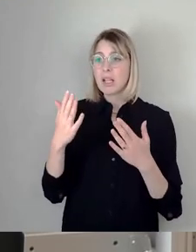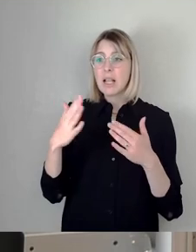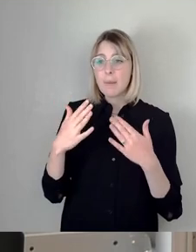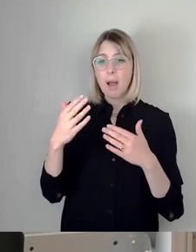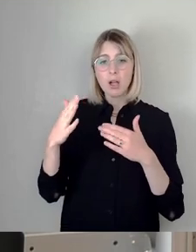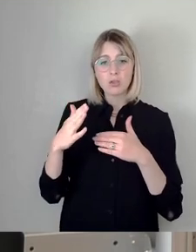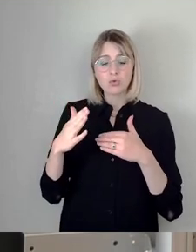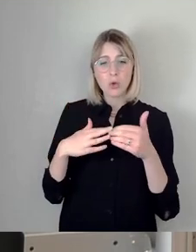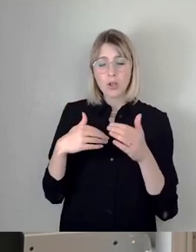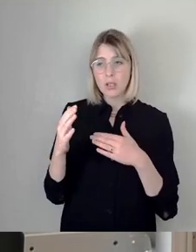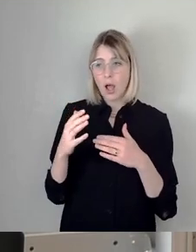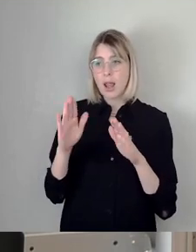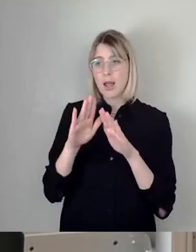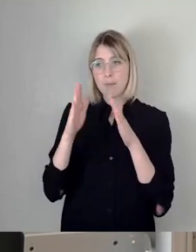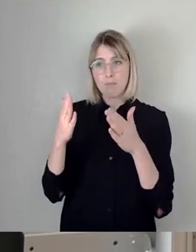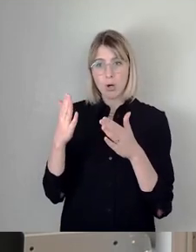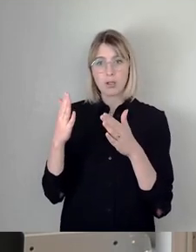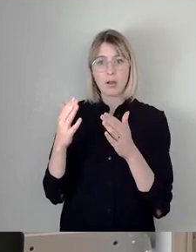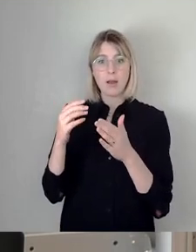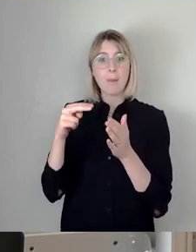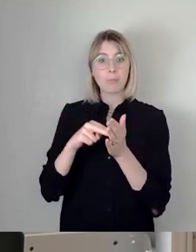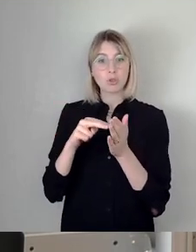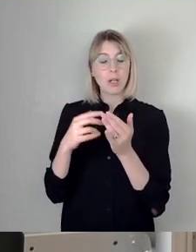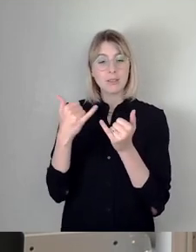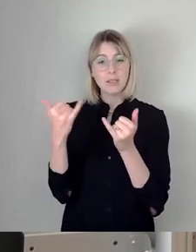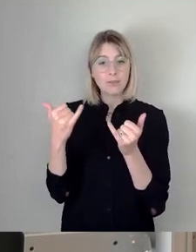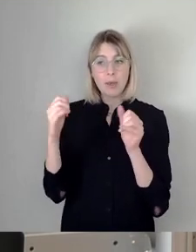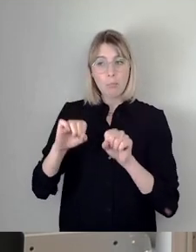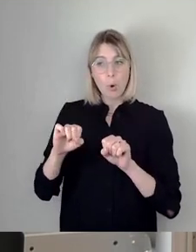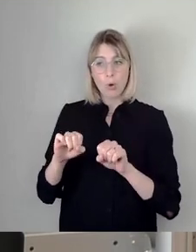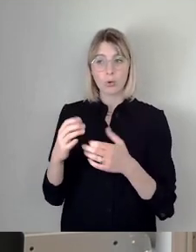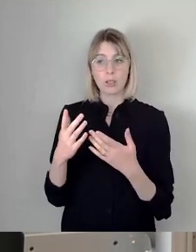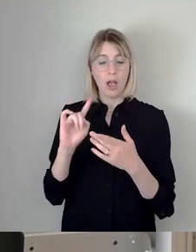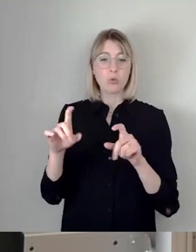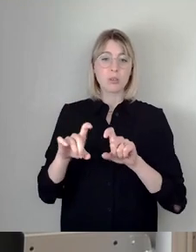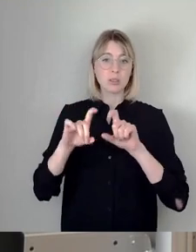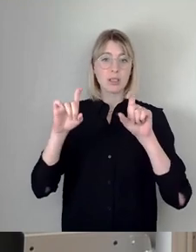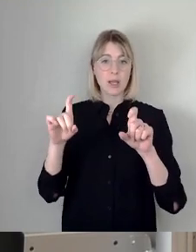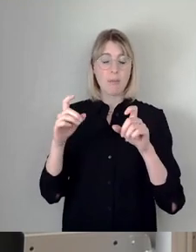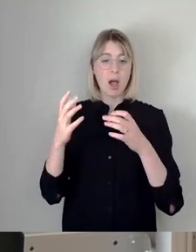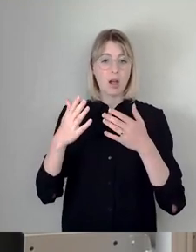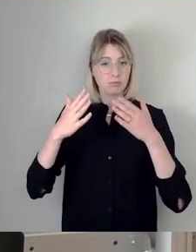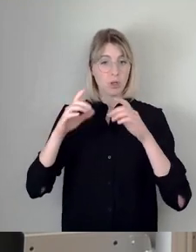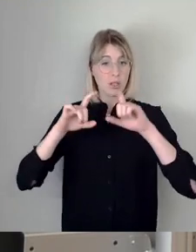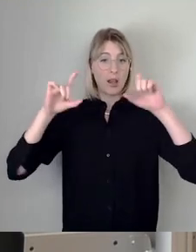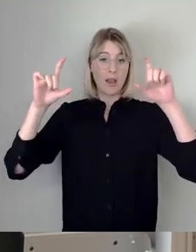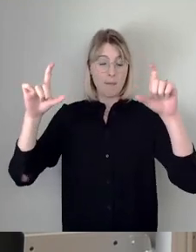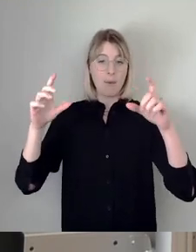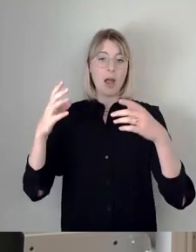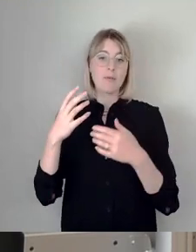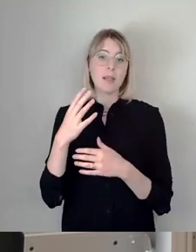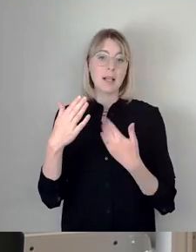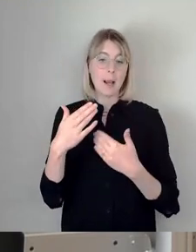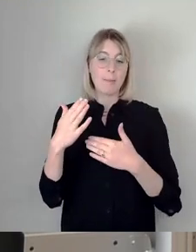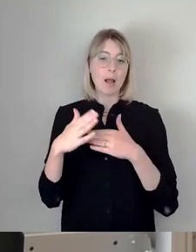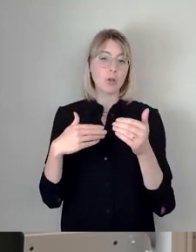Gebäudebestand, und das ist ja ein wesentliches Thema bei der Klimaneutralitäterreichung, wie man das denn